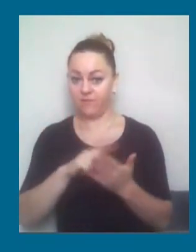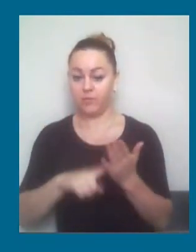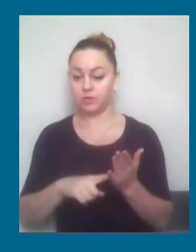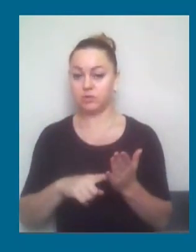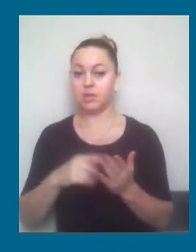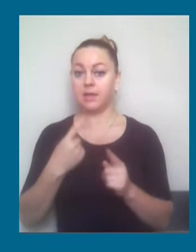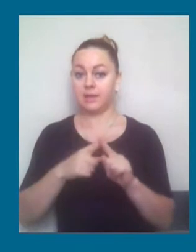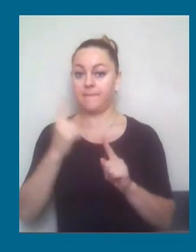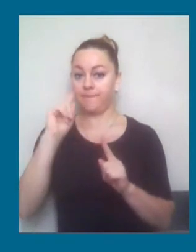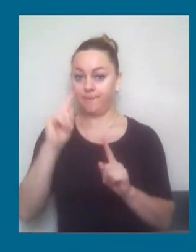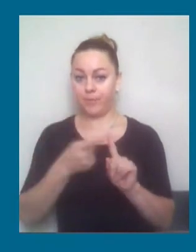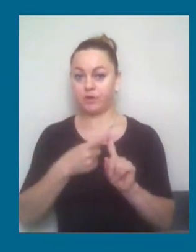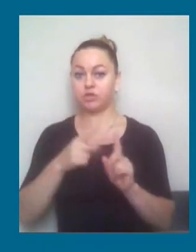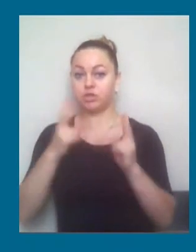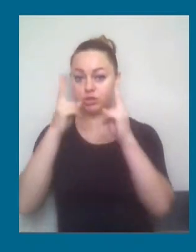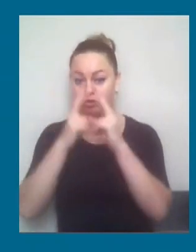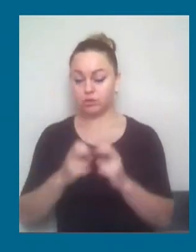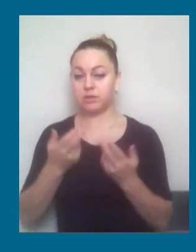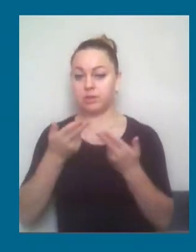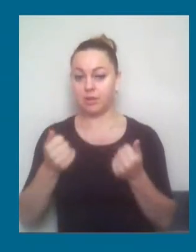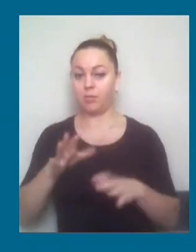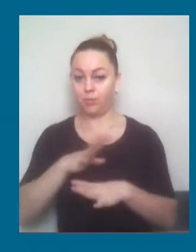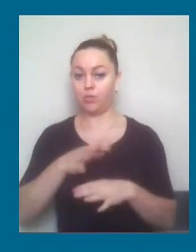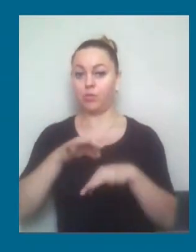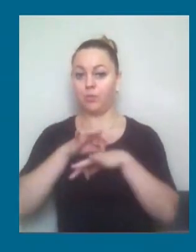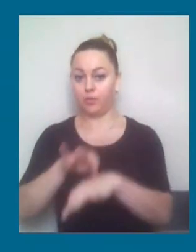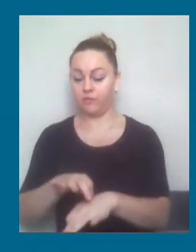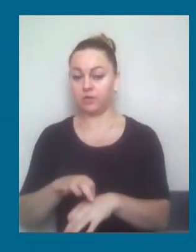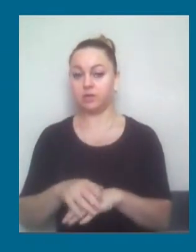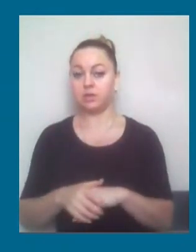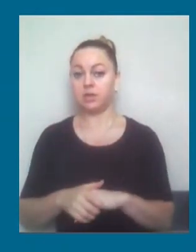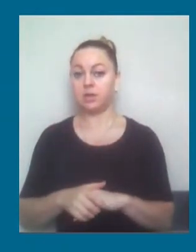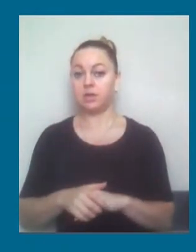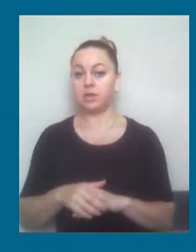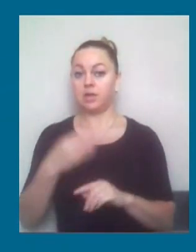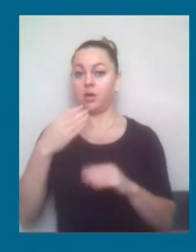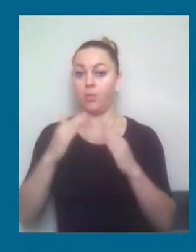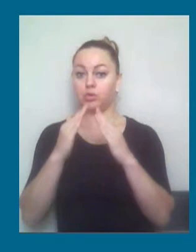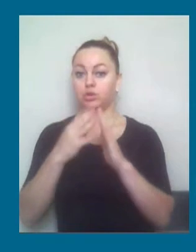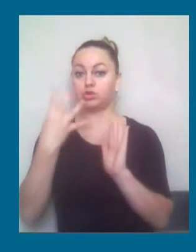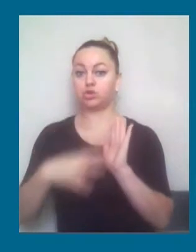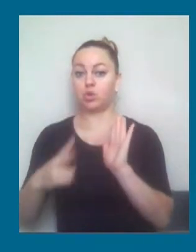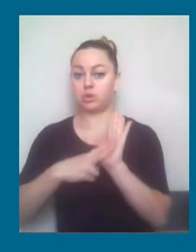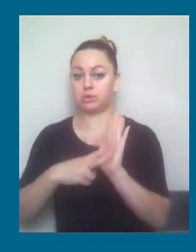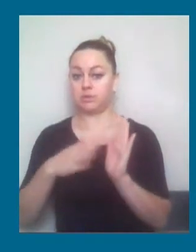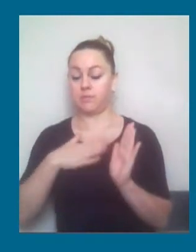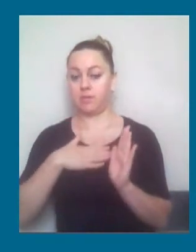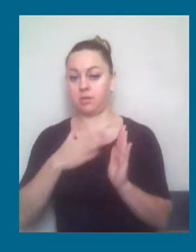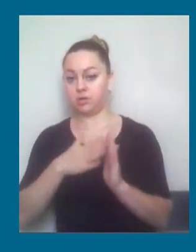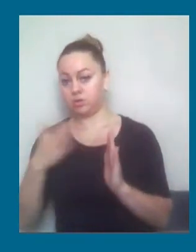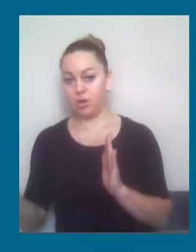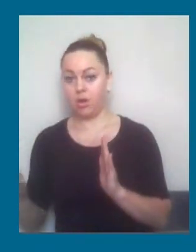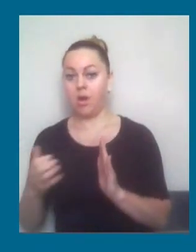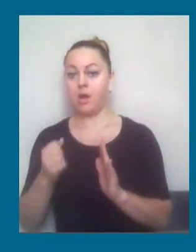Дійсно, дослідження проводилось, але з сторони будинку 47 з нашого об'єкту. Додаткові